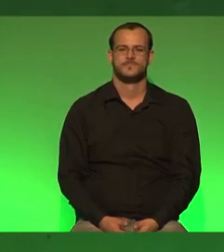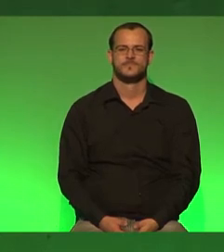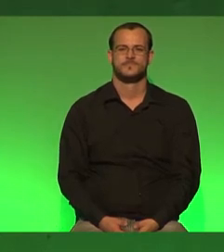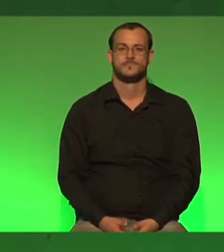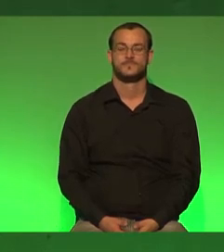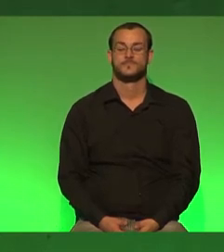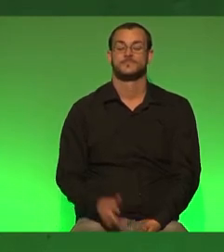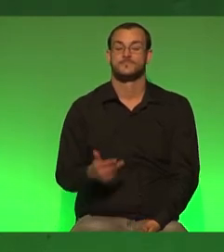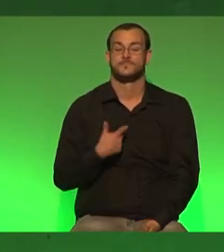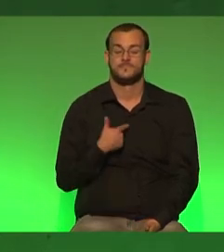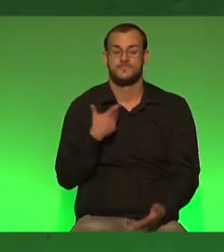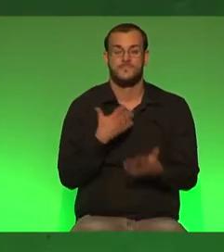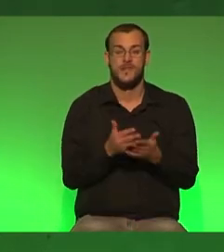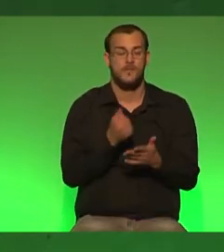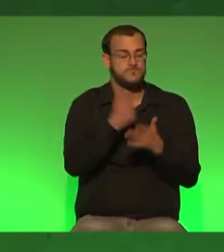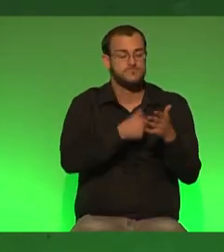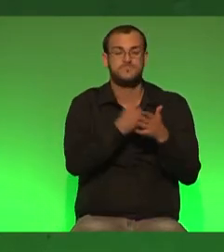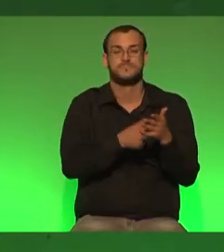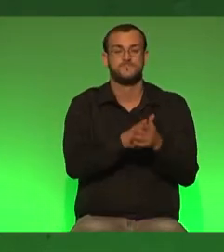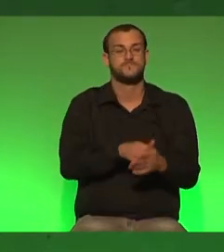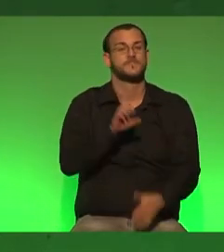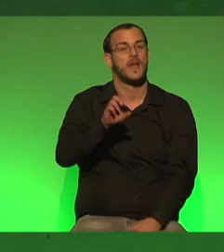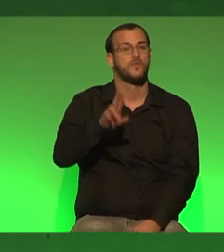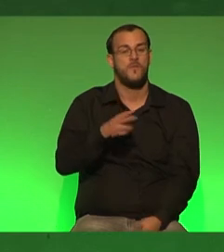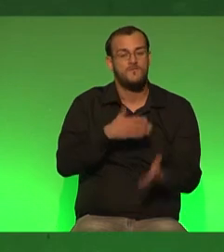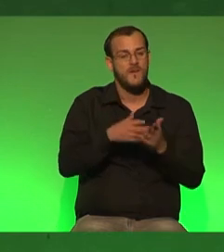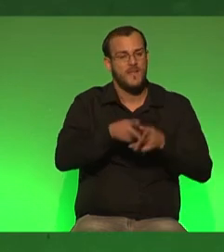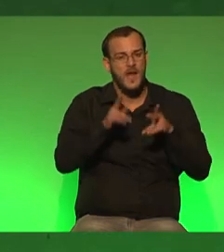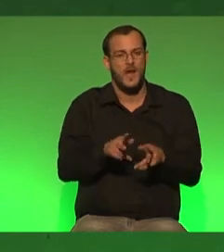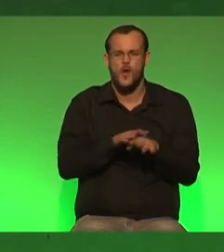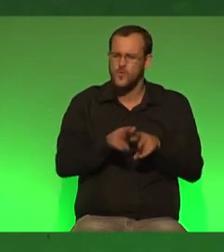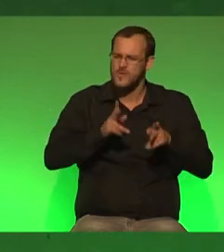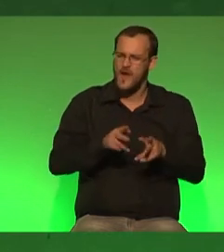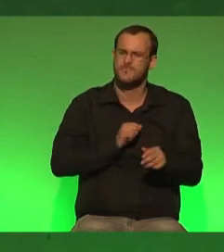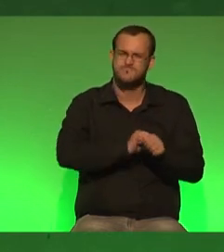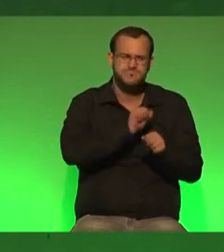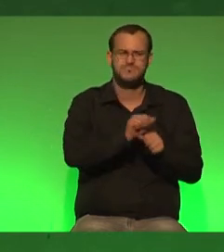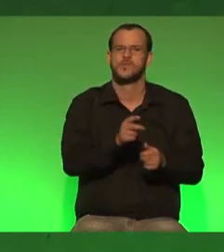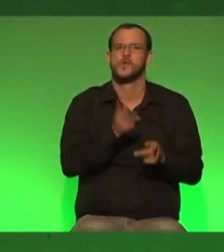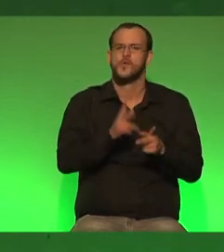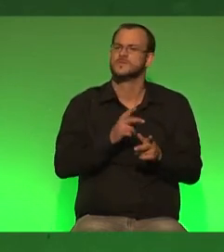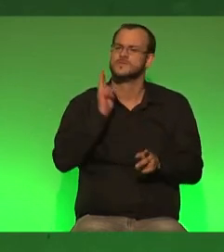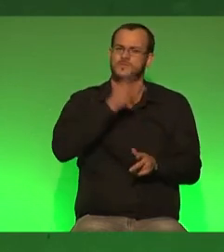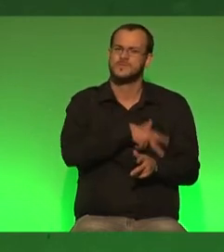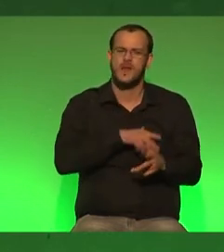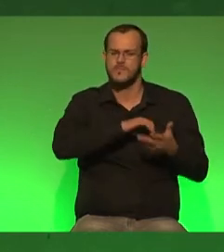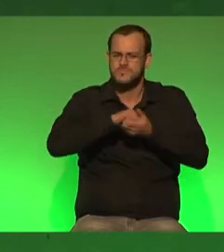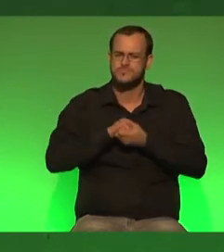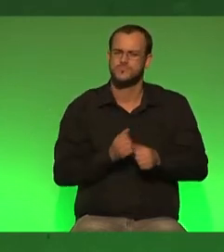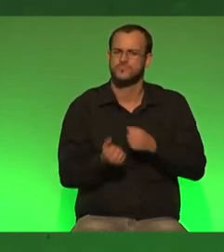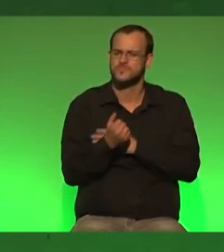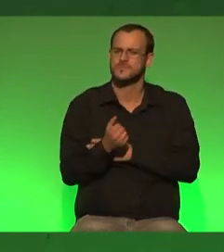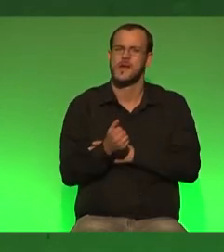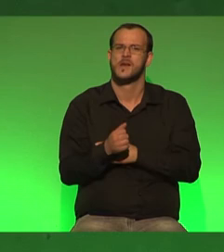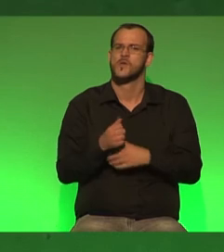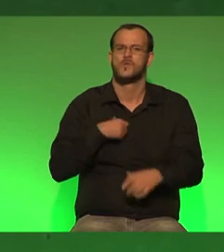Ich möchte weiter dafür kämpfen, dass die EU noch gerechter wird, dass sie unsere Grundrechte verteidigt, dass der soziale Zusammenhalt gestärkt wird, dass Feminismus und